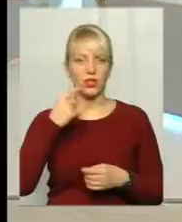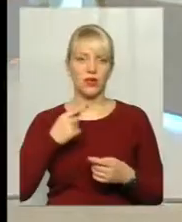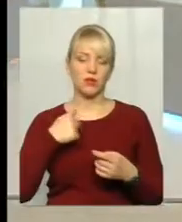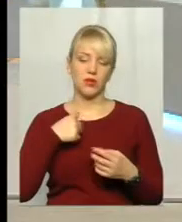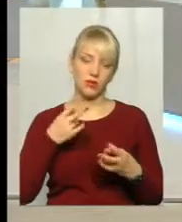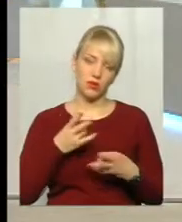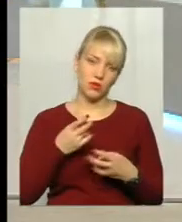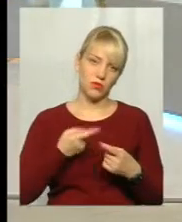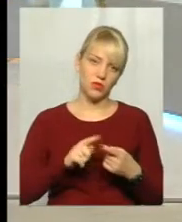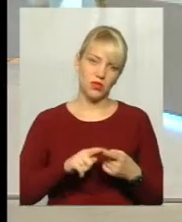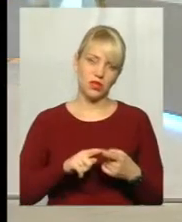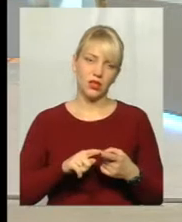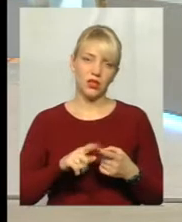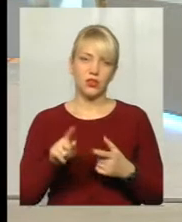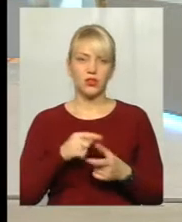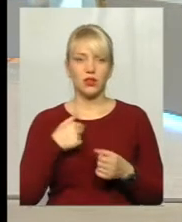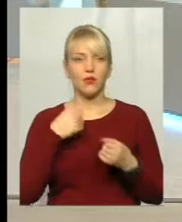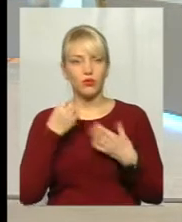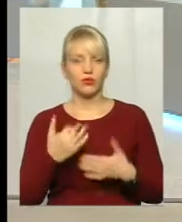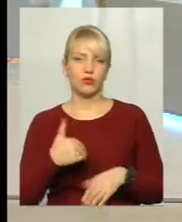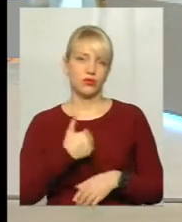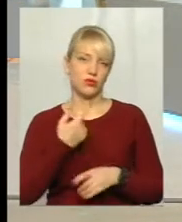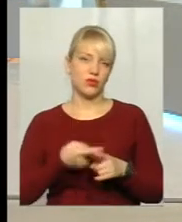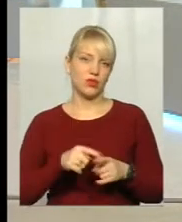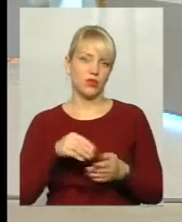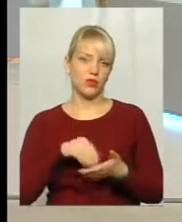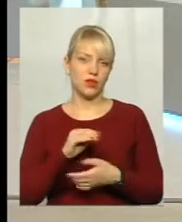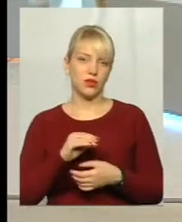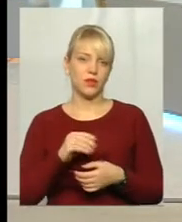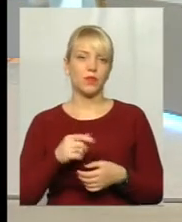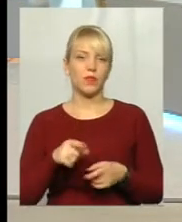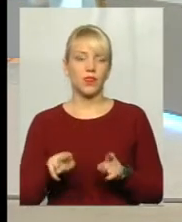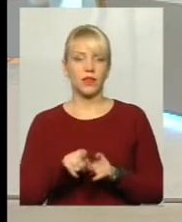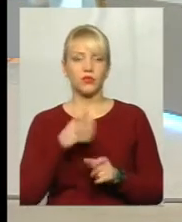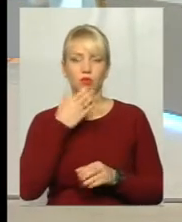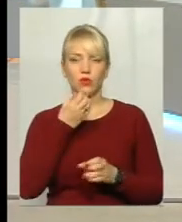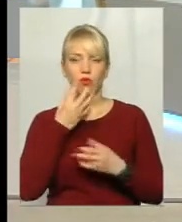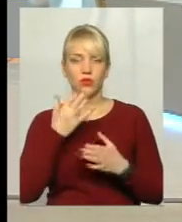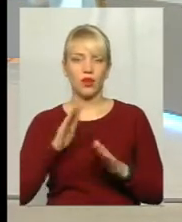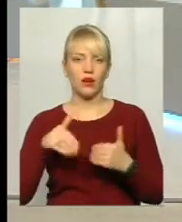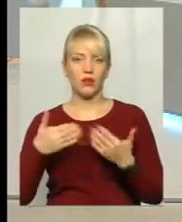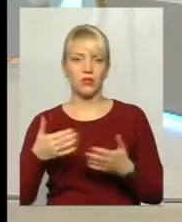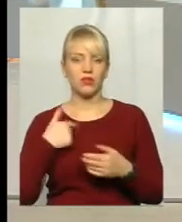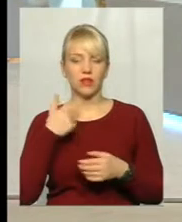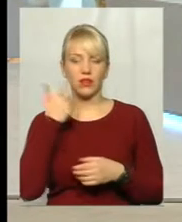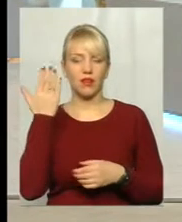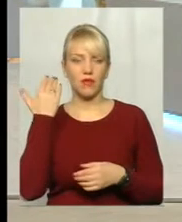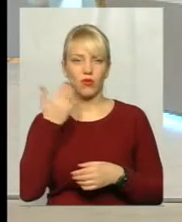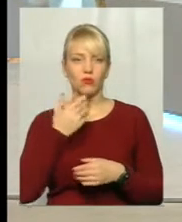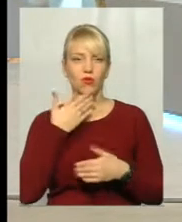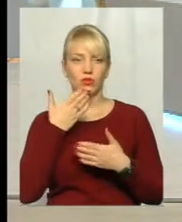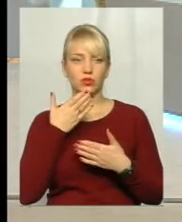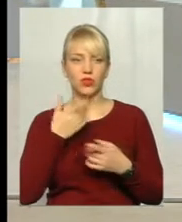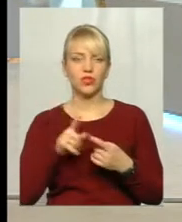мені це дійсно потрібно, чи я просто це хочу купити. Дуже хороша рекомендація, на що там я теж прочитала, це стосується